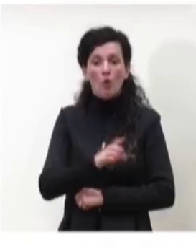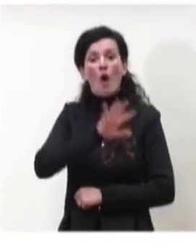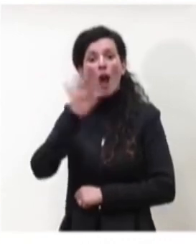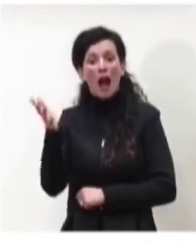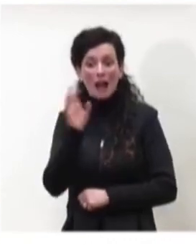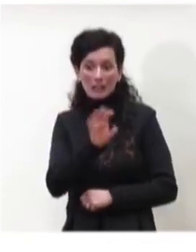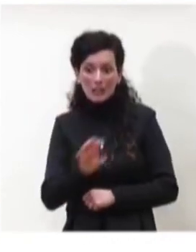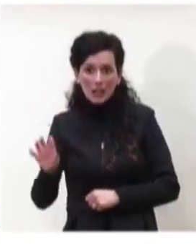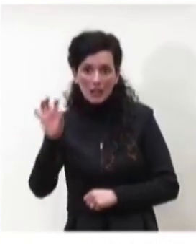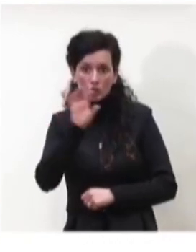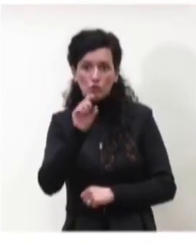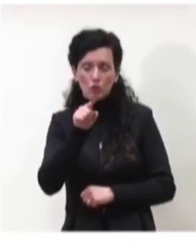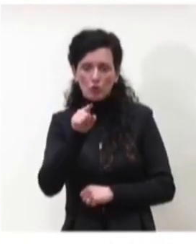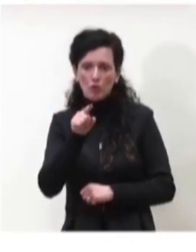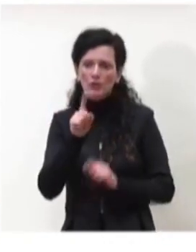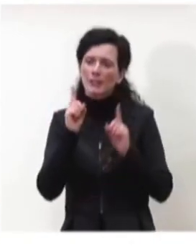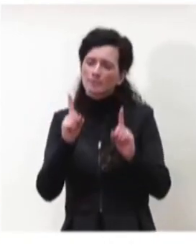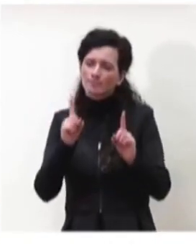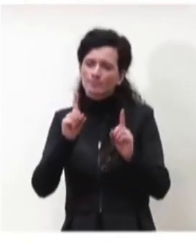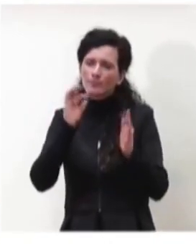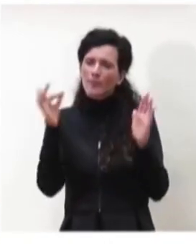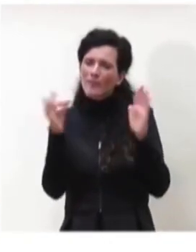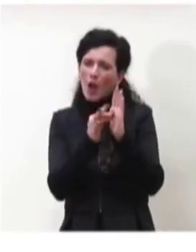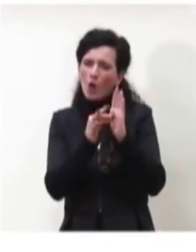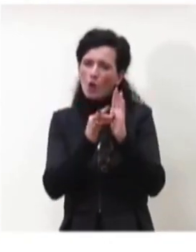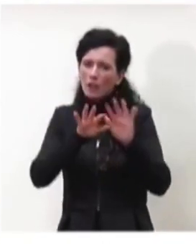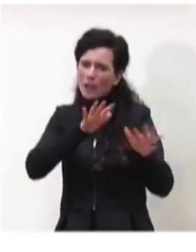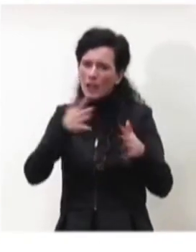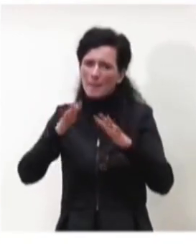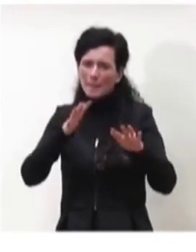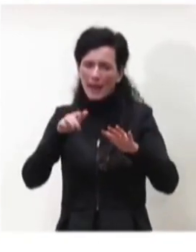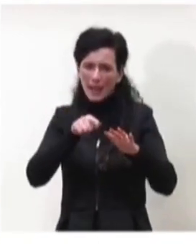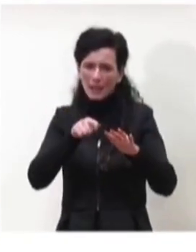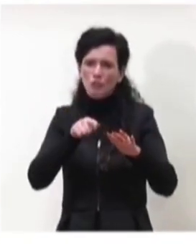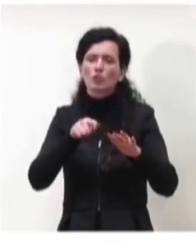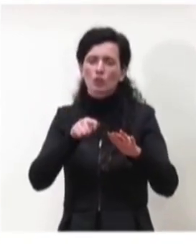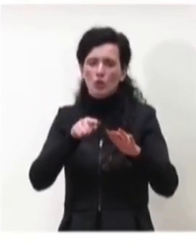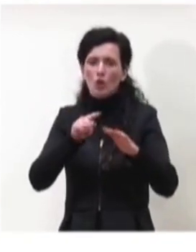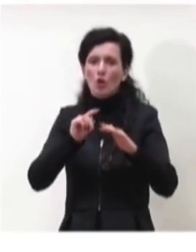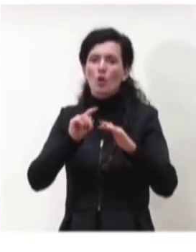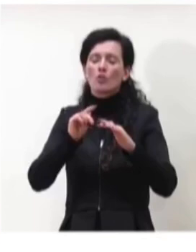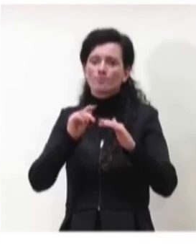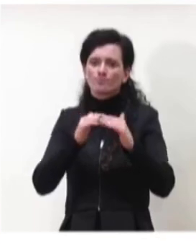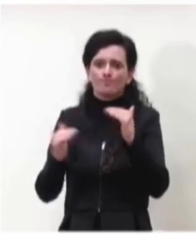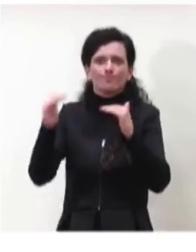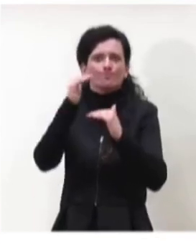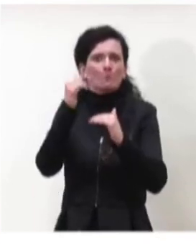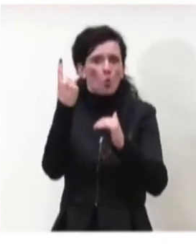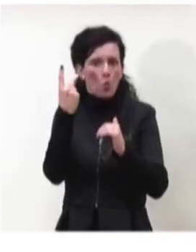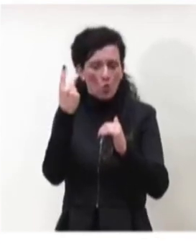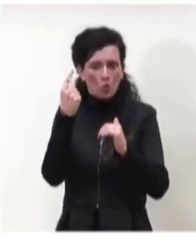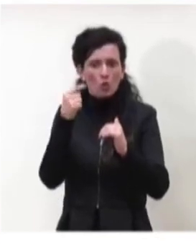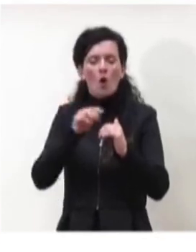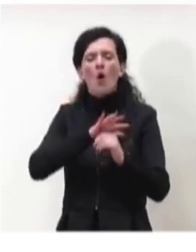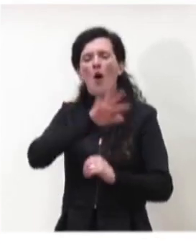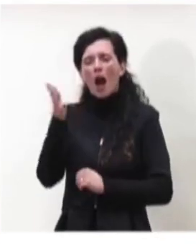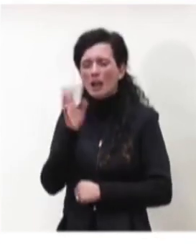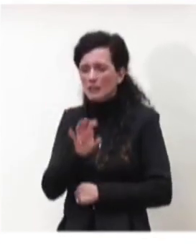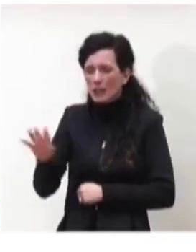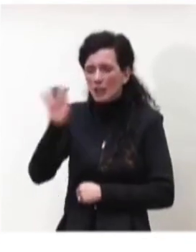con il valore medio come abbiamo visto sopra 1, altre lo sfiorano e quindi